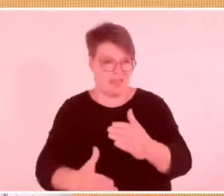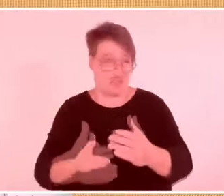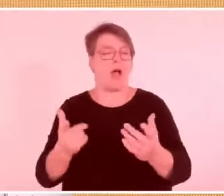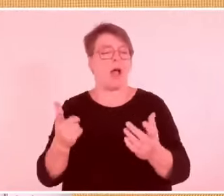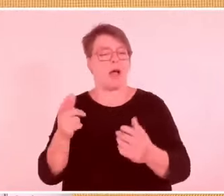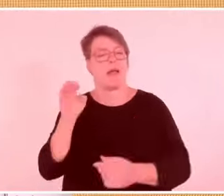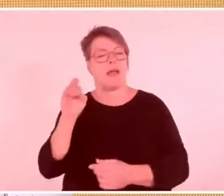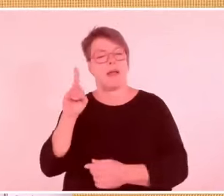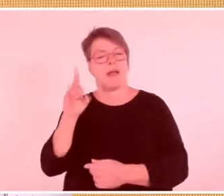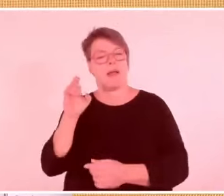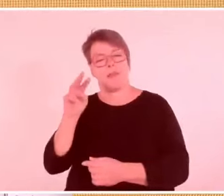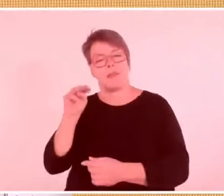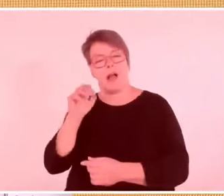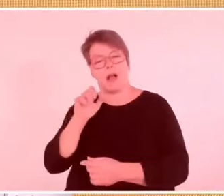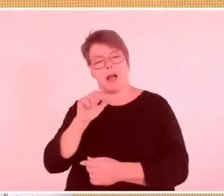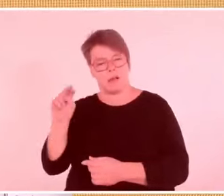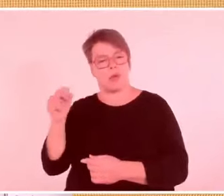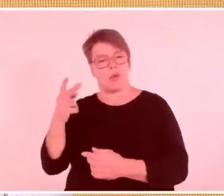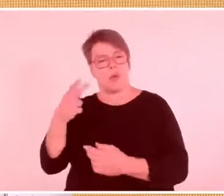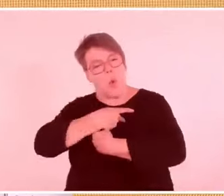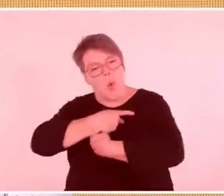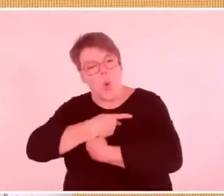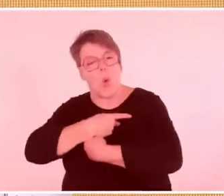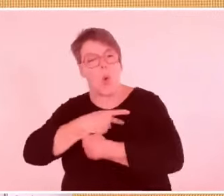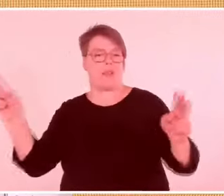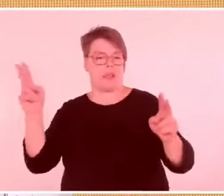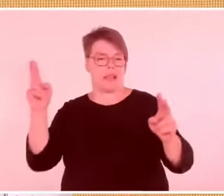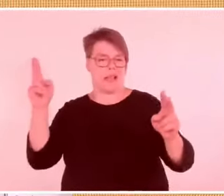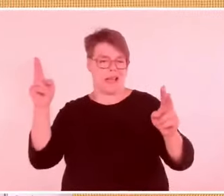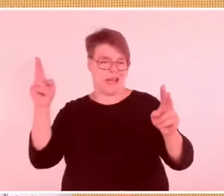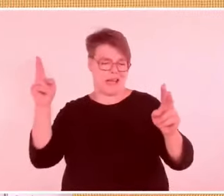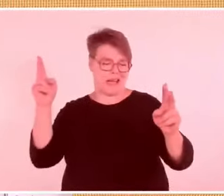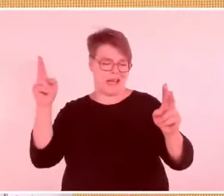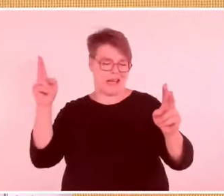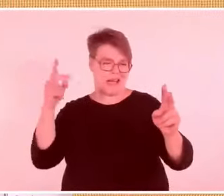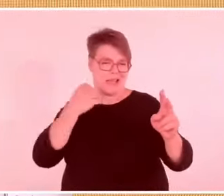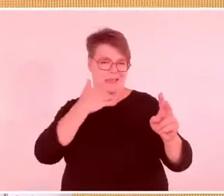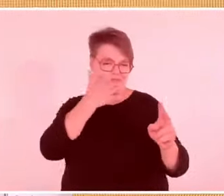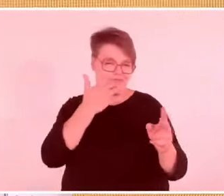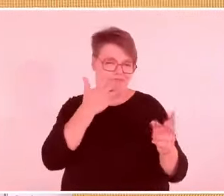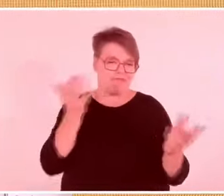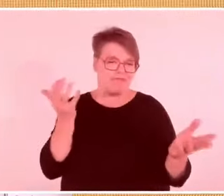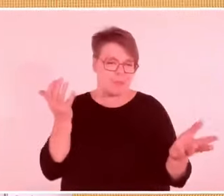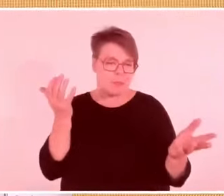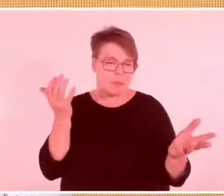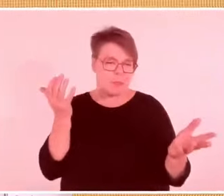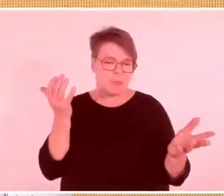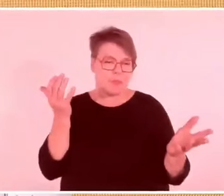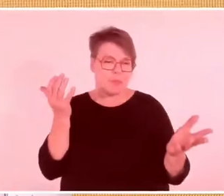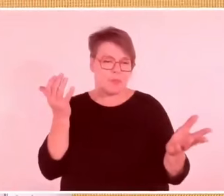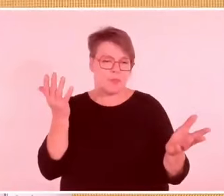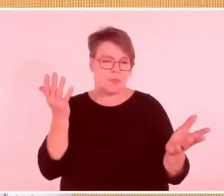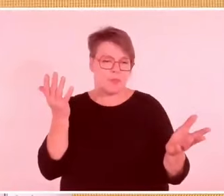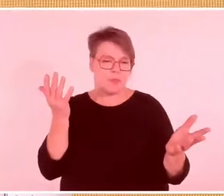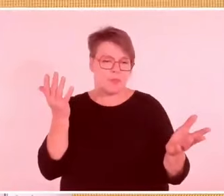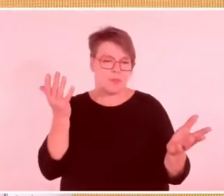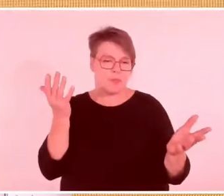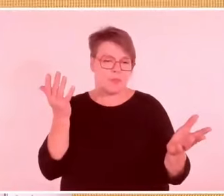verteidigt. Er sagt, die jüdische Selbstverteidigung, für die er ja gekämpft hatte, die